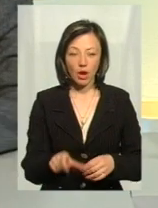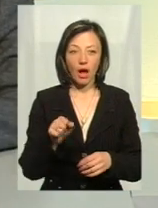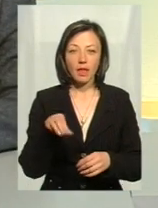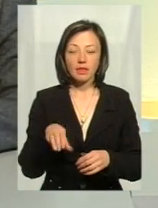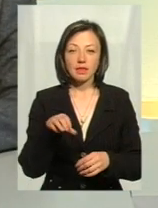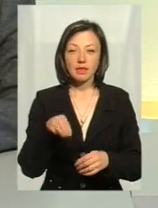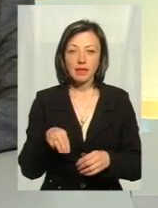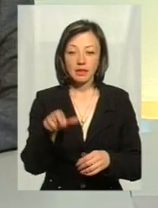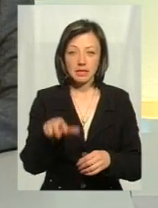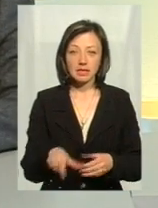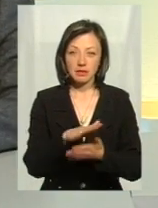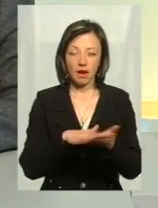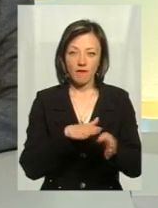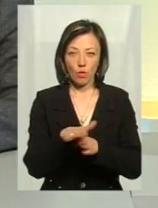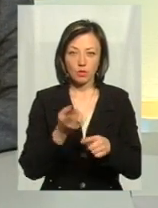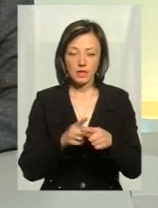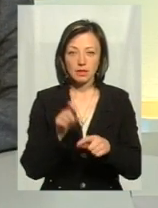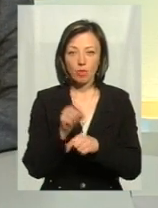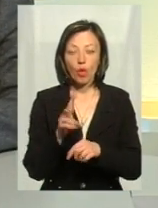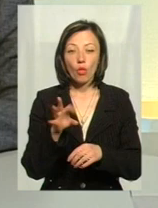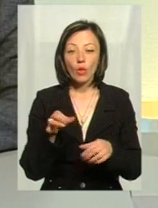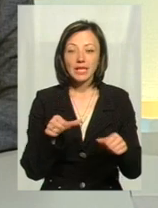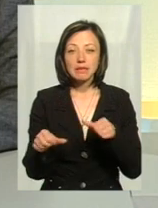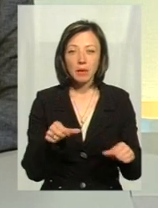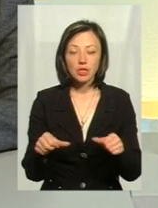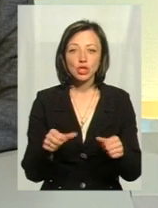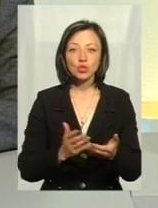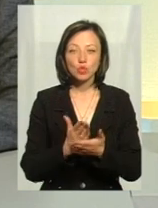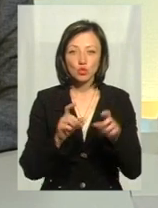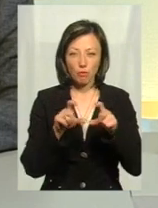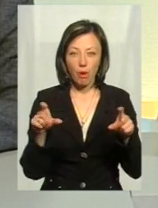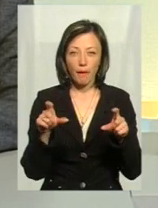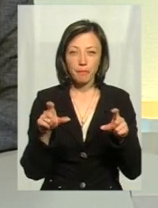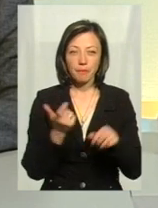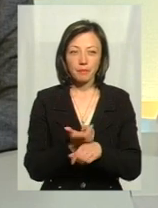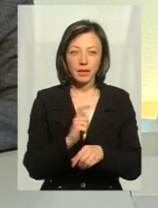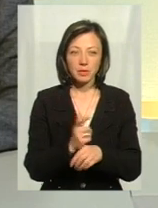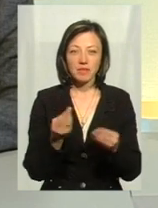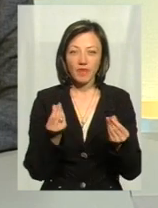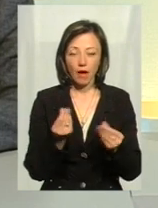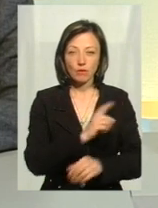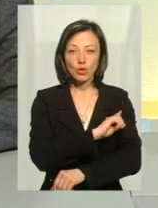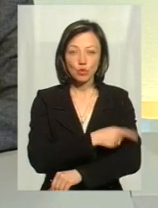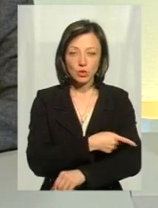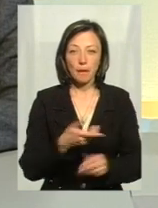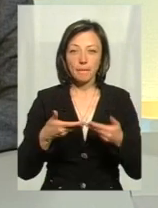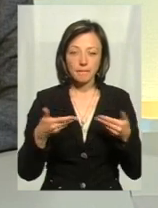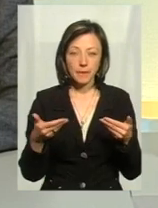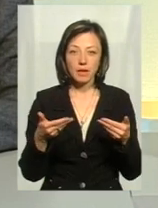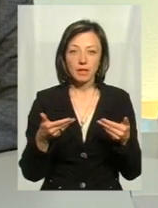таксіст його далі виконує це замовлення. Але, так як диспетчерська служба, все-таки, вона більш фінансово потужніша, тому ми